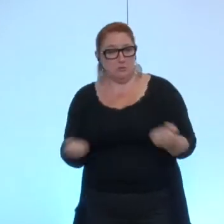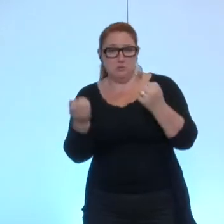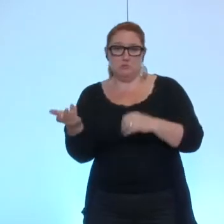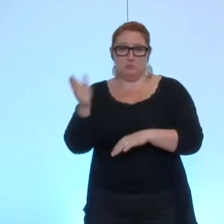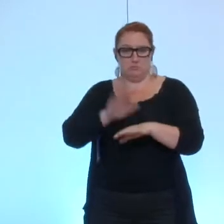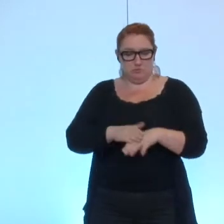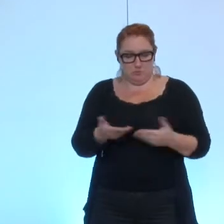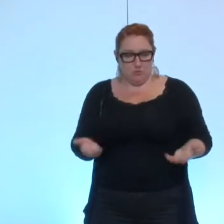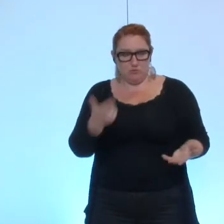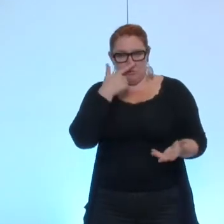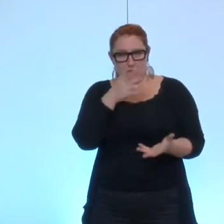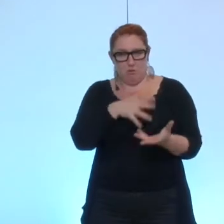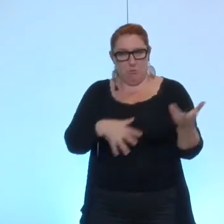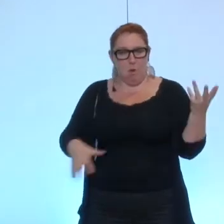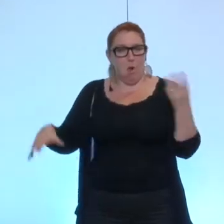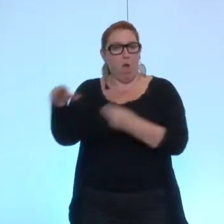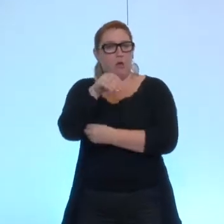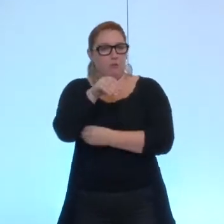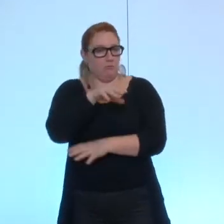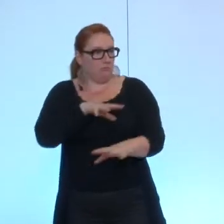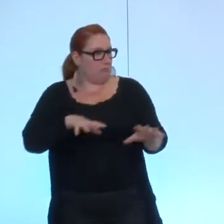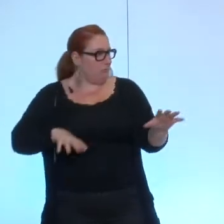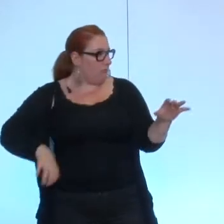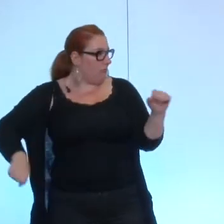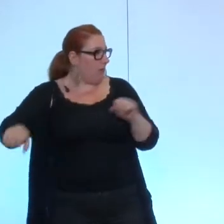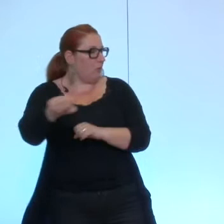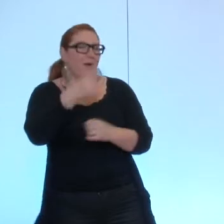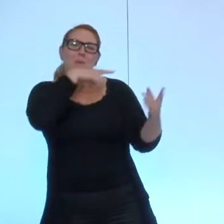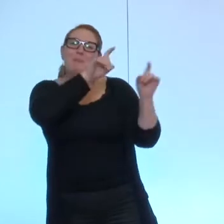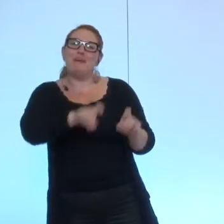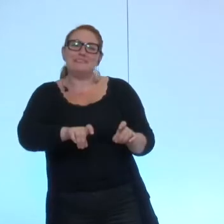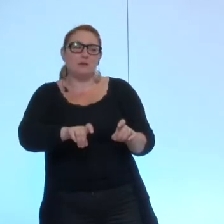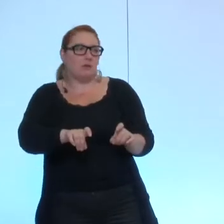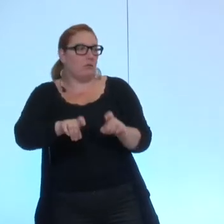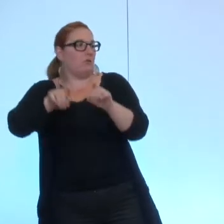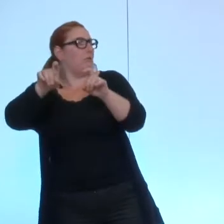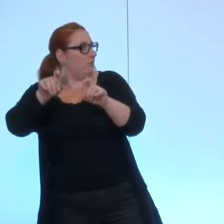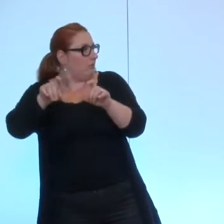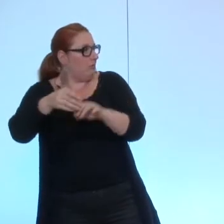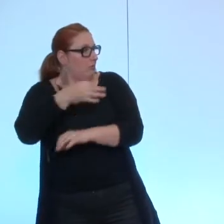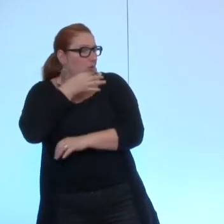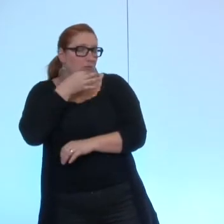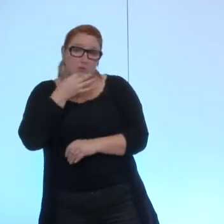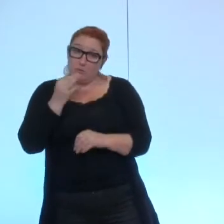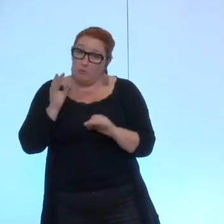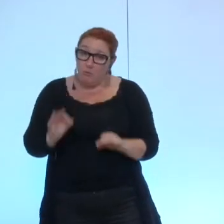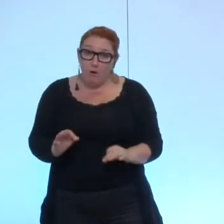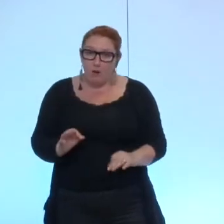manière détournée de récupérer une partie de la baisse que vous avez subie, et ce n'est pas correct.